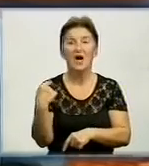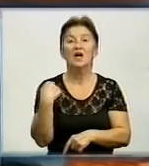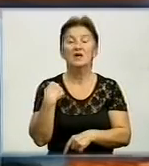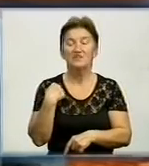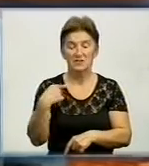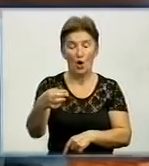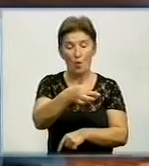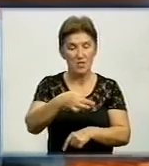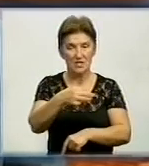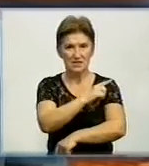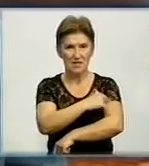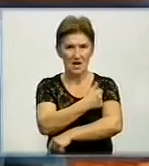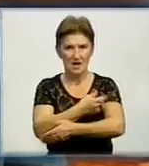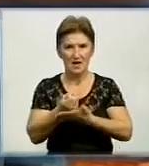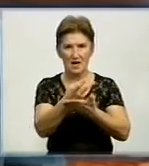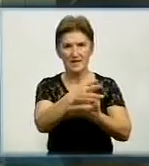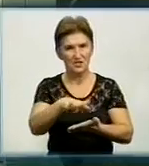Грибну тему продовжить Іна Примак.